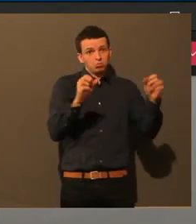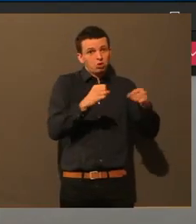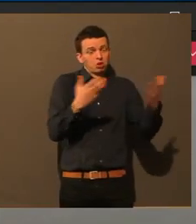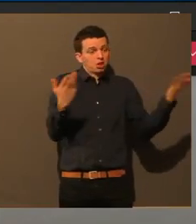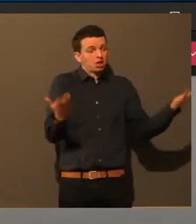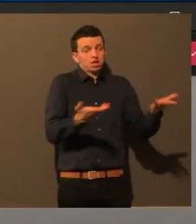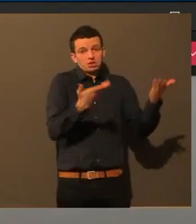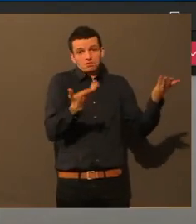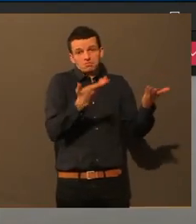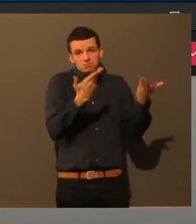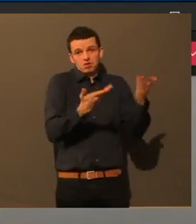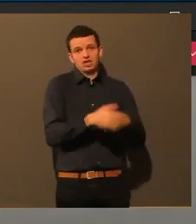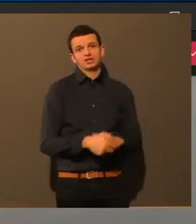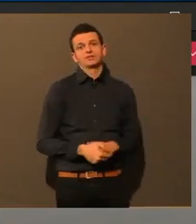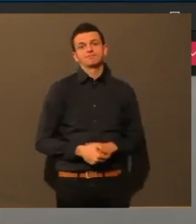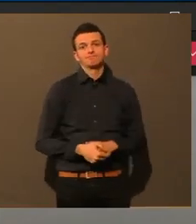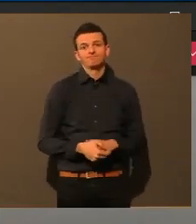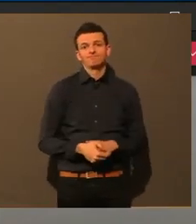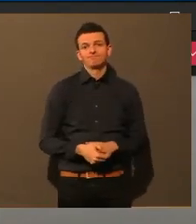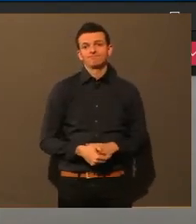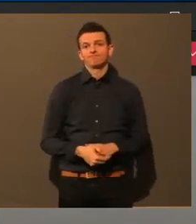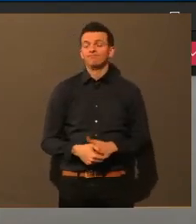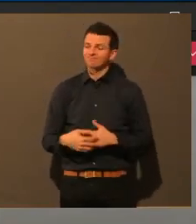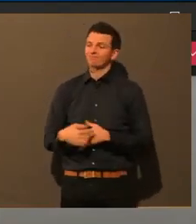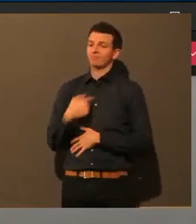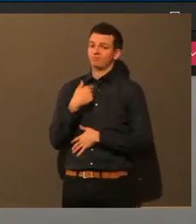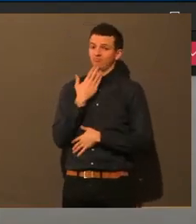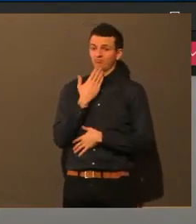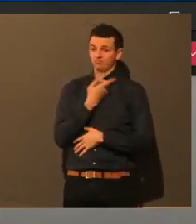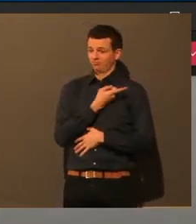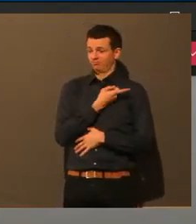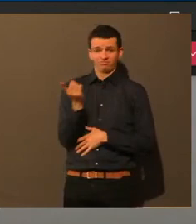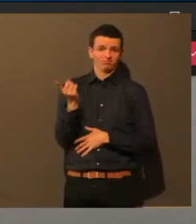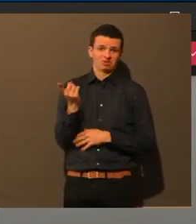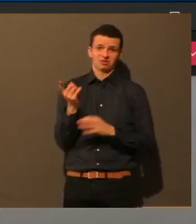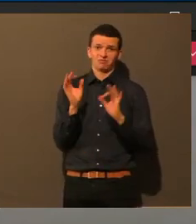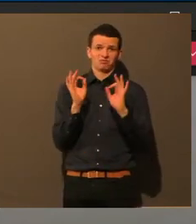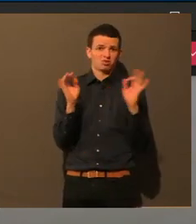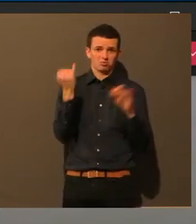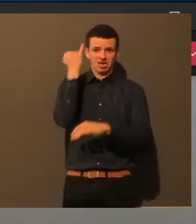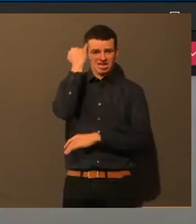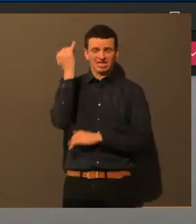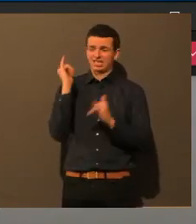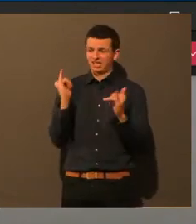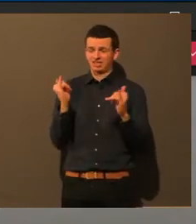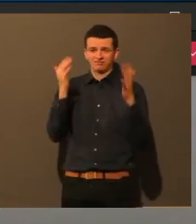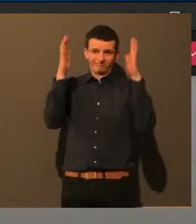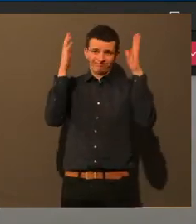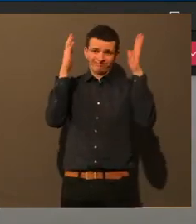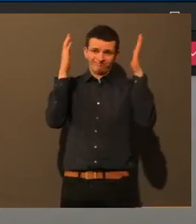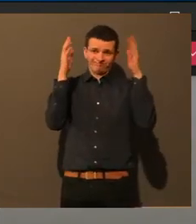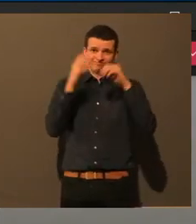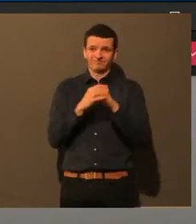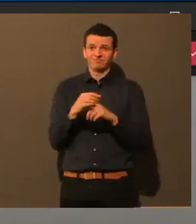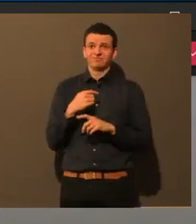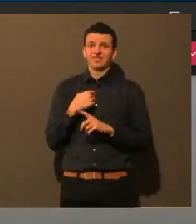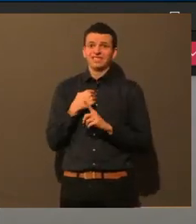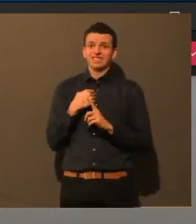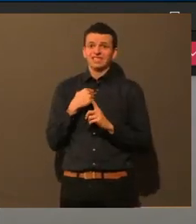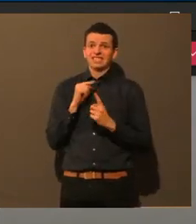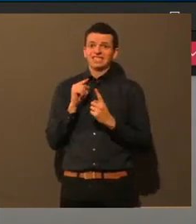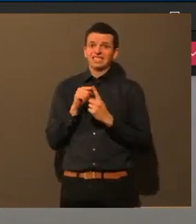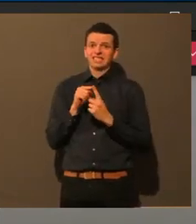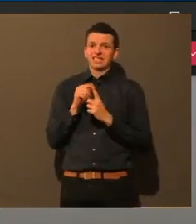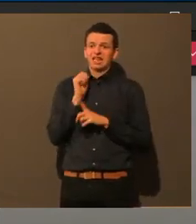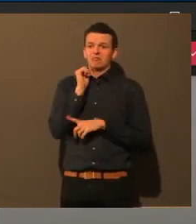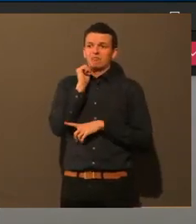Genau. Ich finde es eine total schöne Idee. Und ich würde mal morgen mit, also eh nicht ich selber, weil ich habe